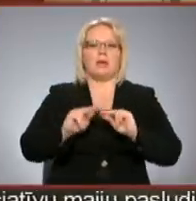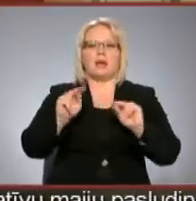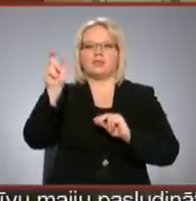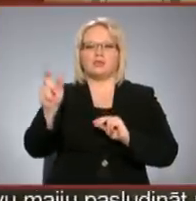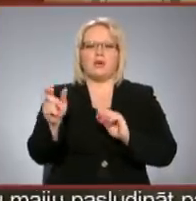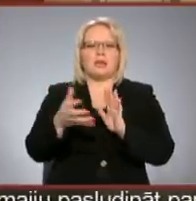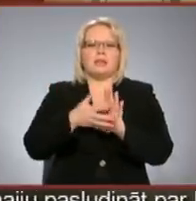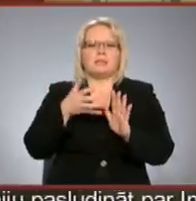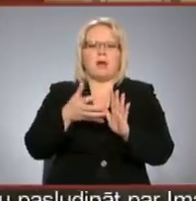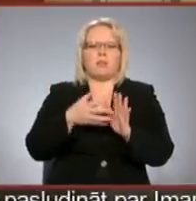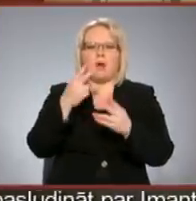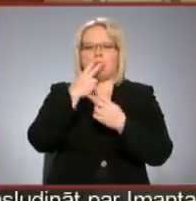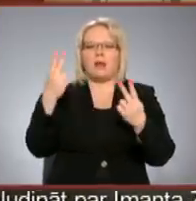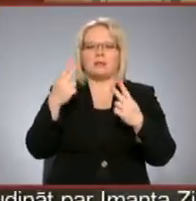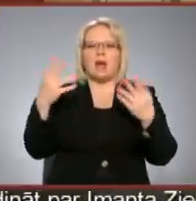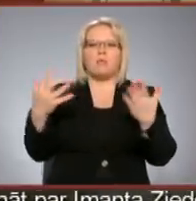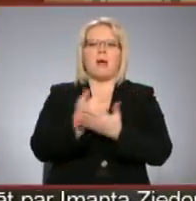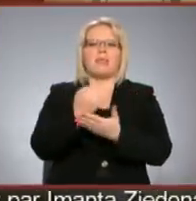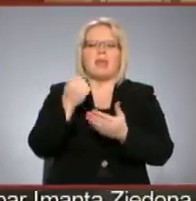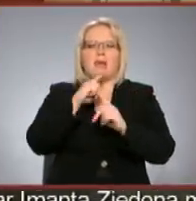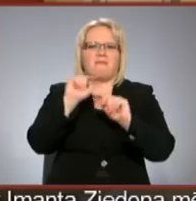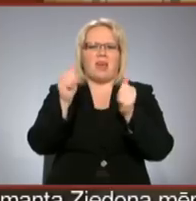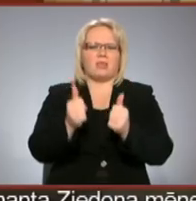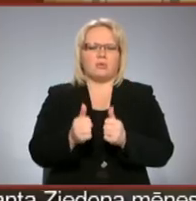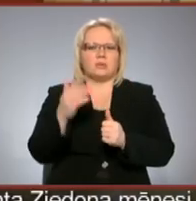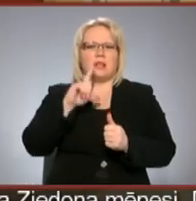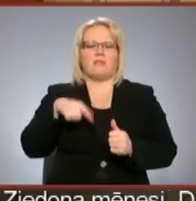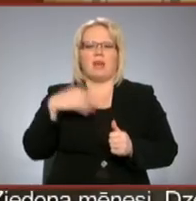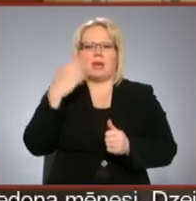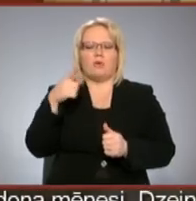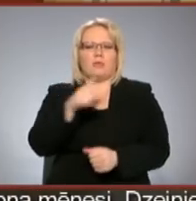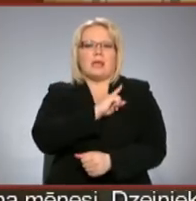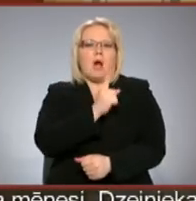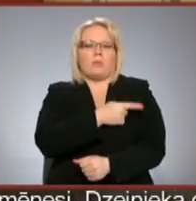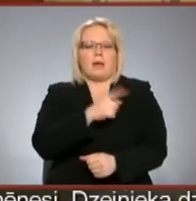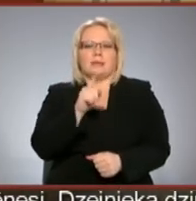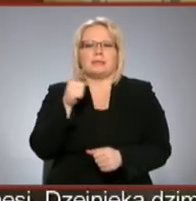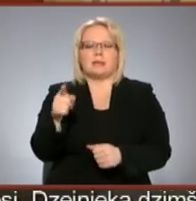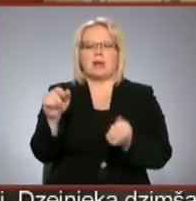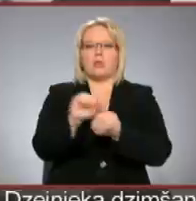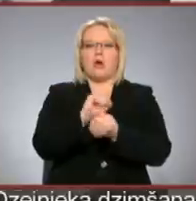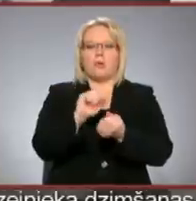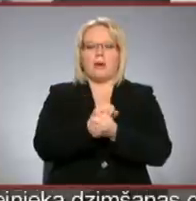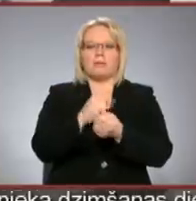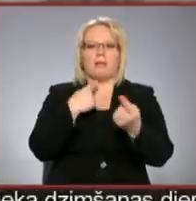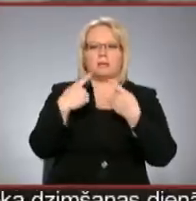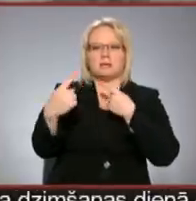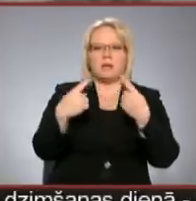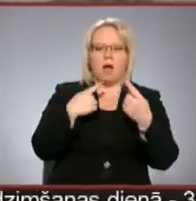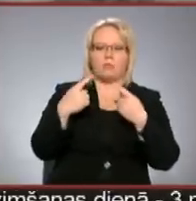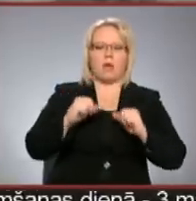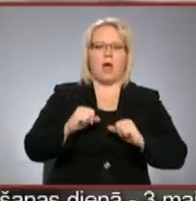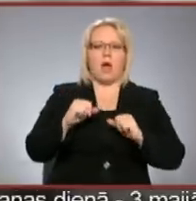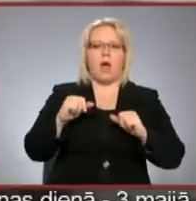diezgan tādus neradzētus paņēmījums latviešu kīno, no kuriem jaudīgākais ir tas, ka dokumentālajā sarunā ar